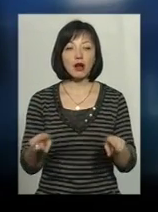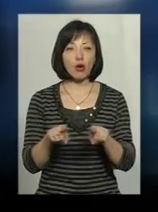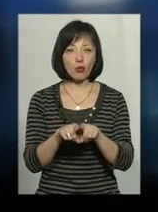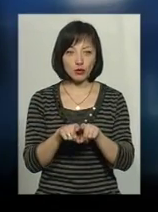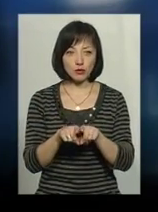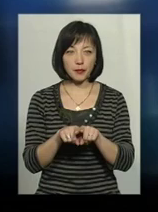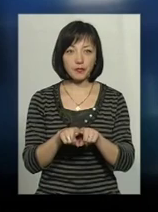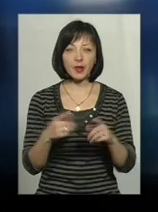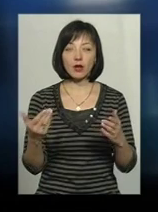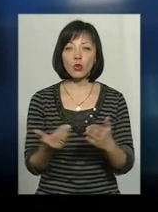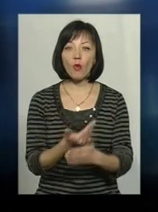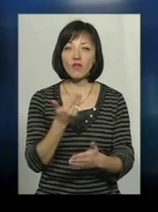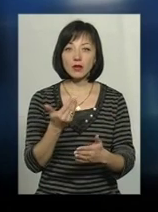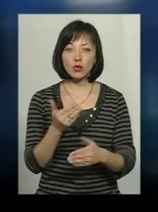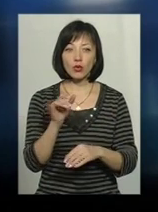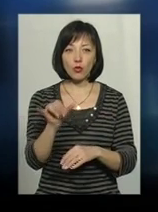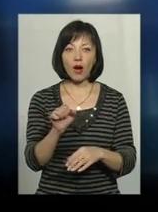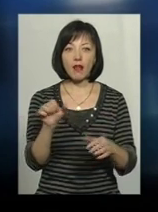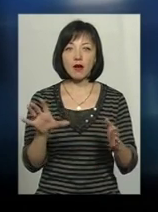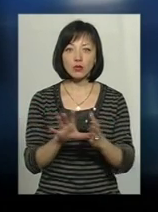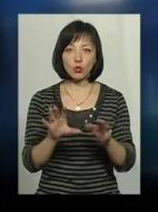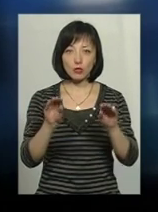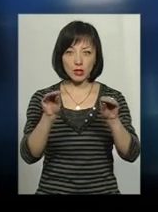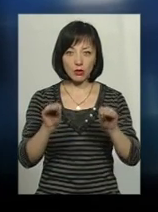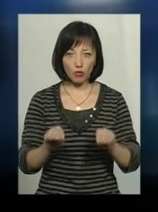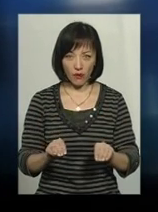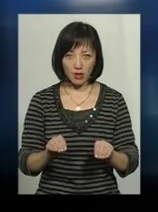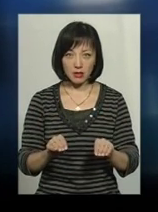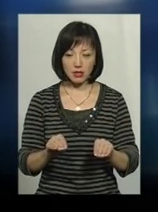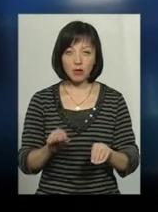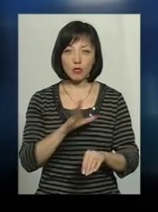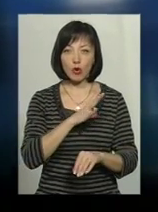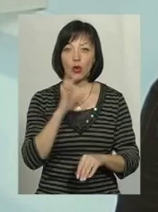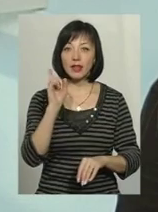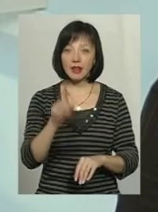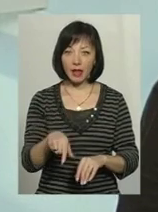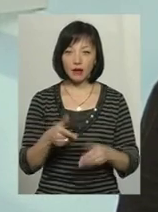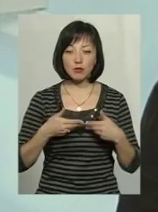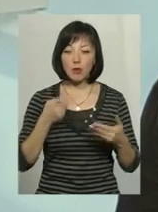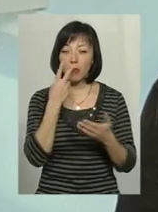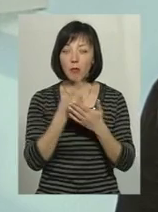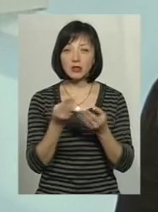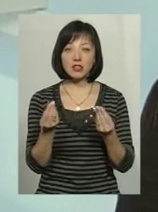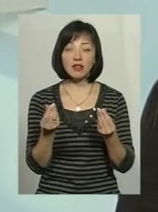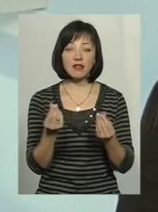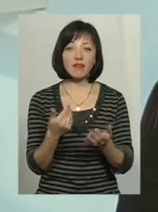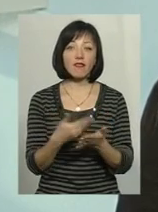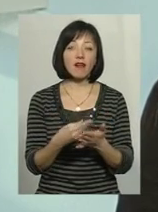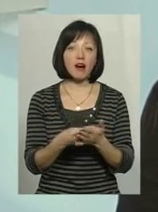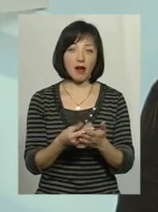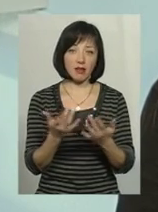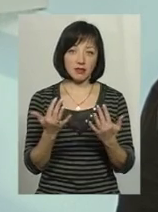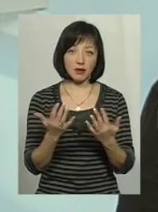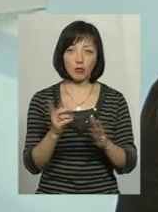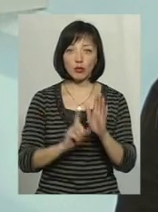новинкою в електронному декларуванні стало те, що ми побачили вартість. І, до речі, якщо